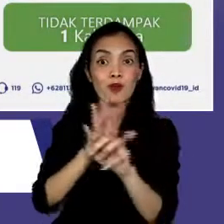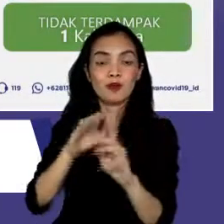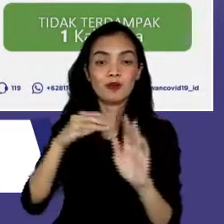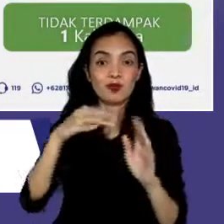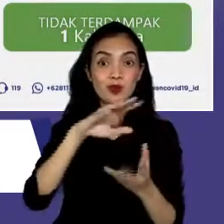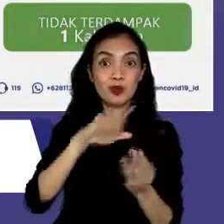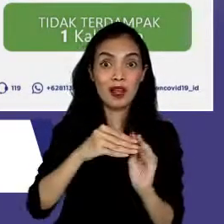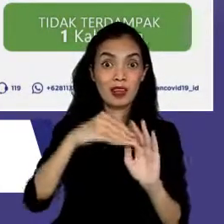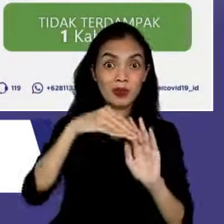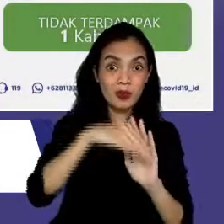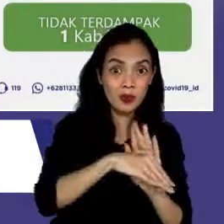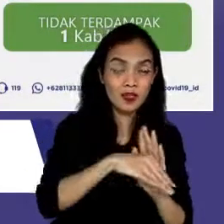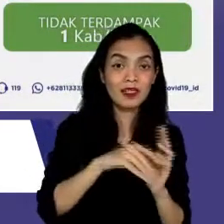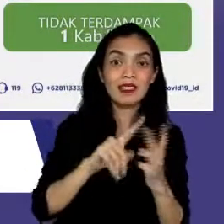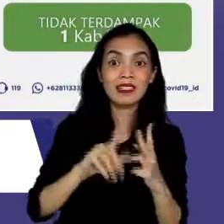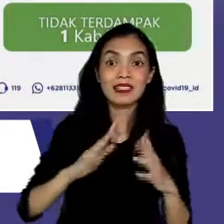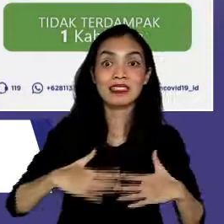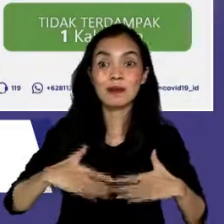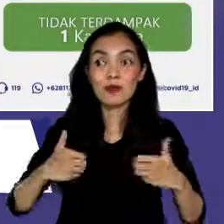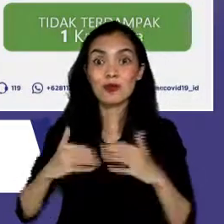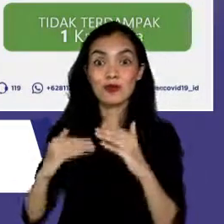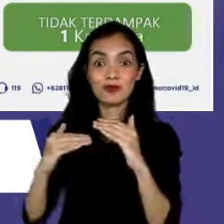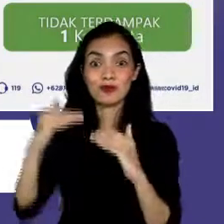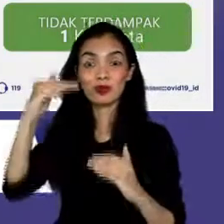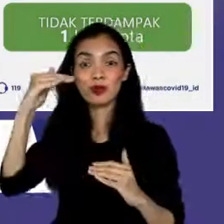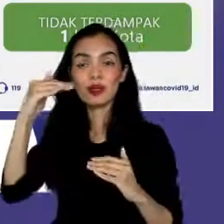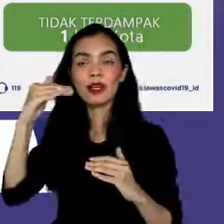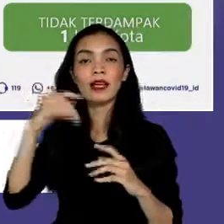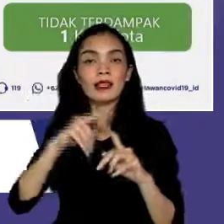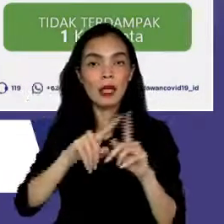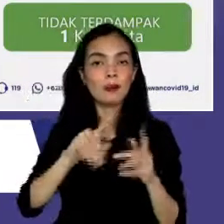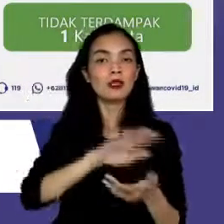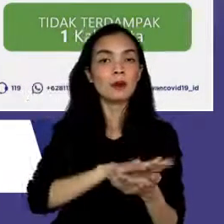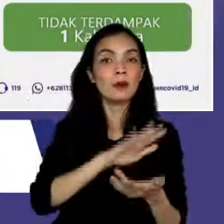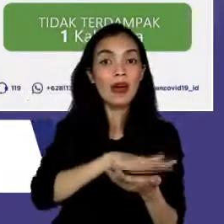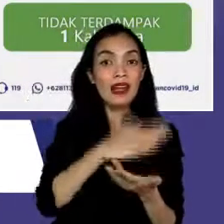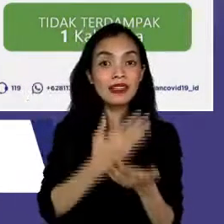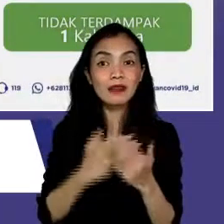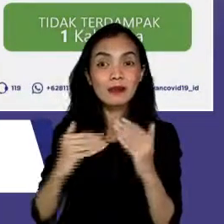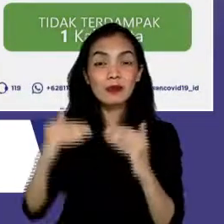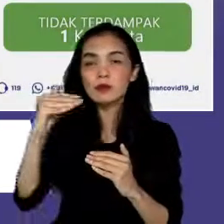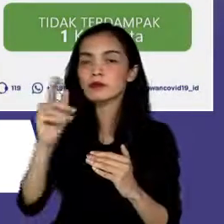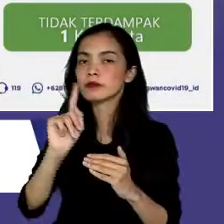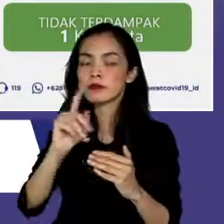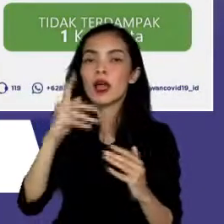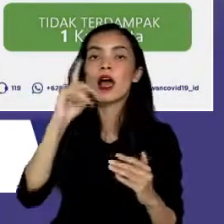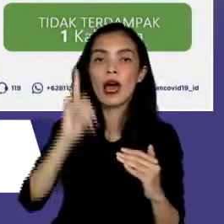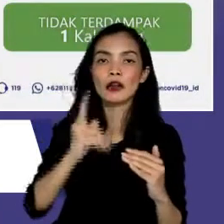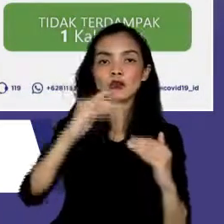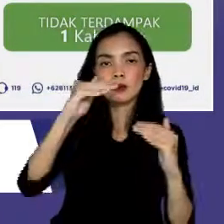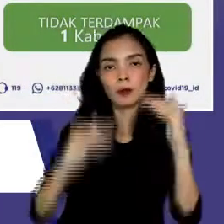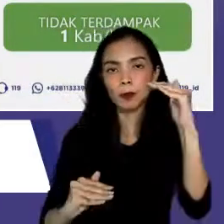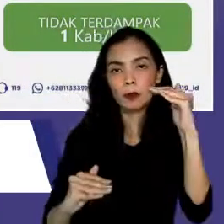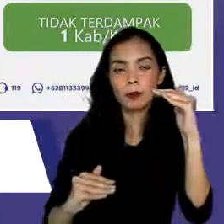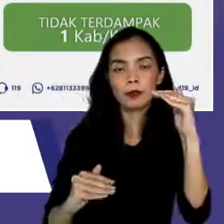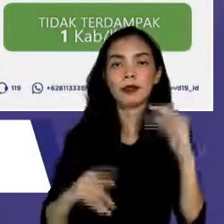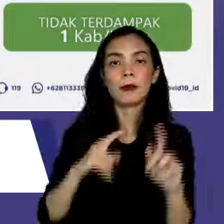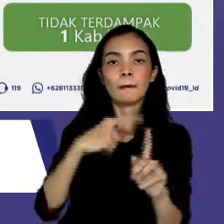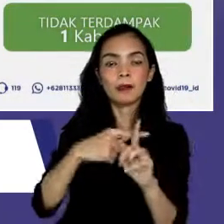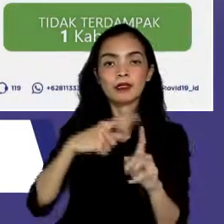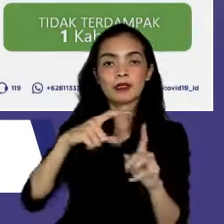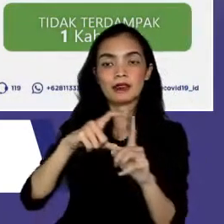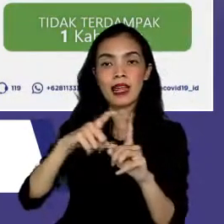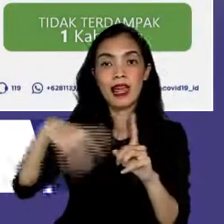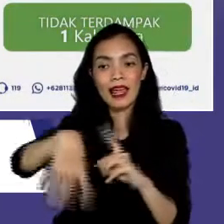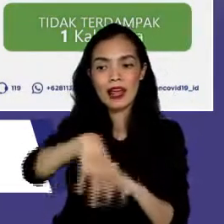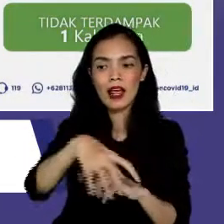meningkat harus diikuti dengan kematian yang turun pulang. Selain itu, zonasi risiko tingkat kabupaten-kota